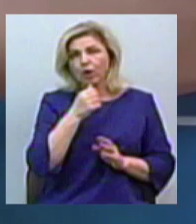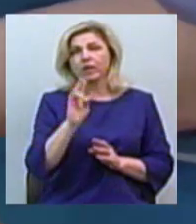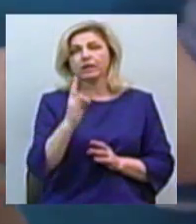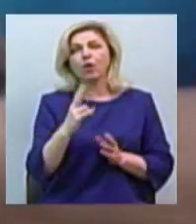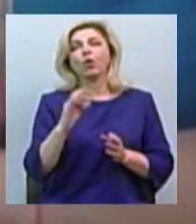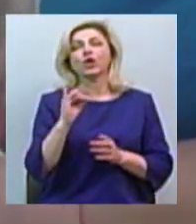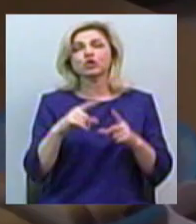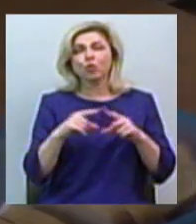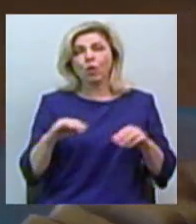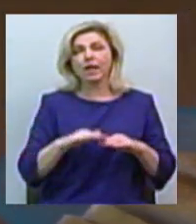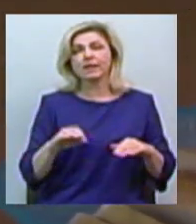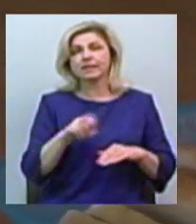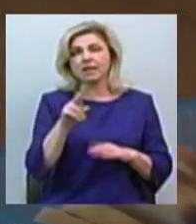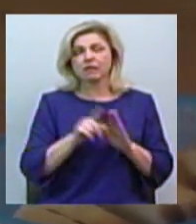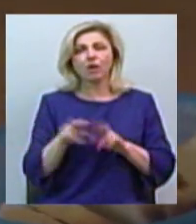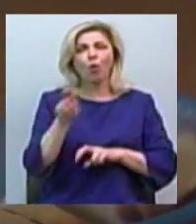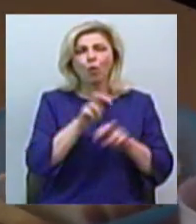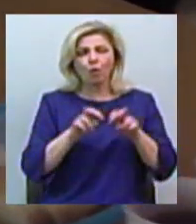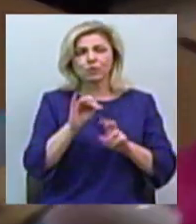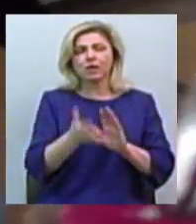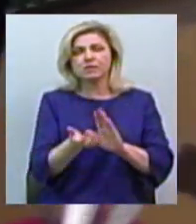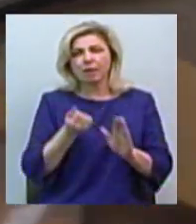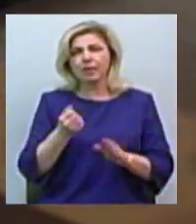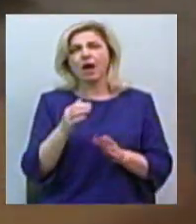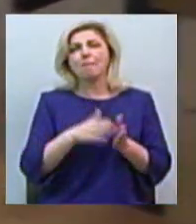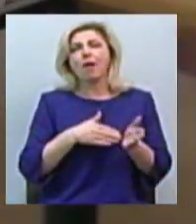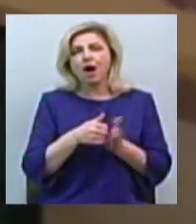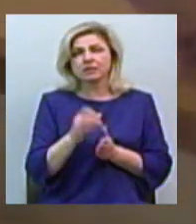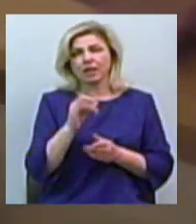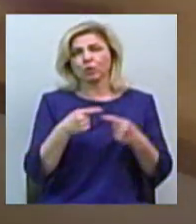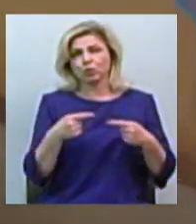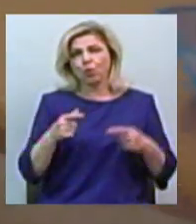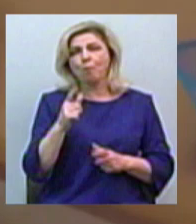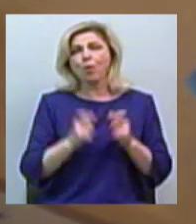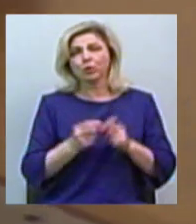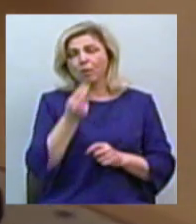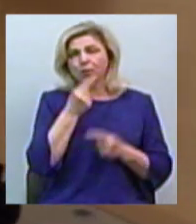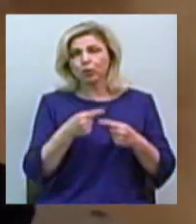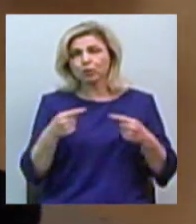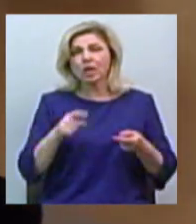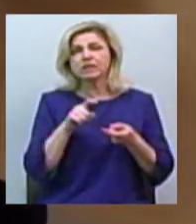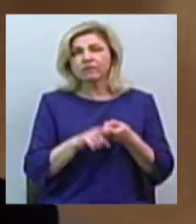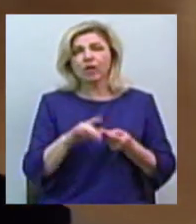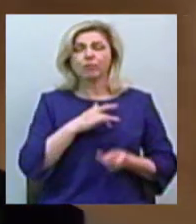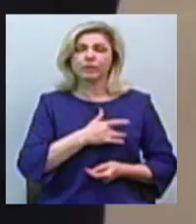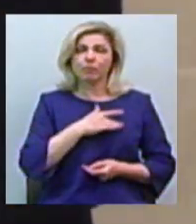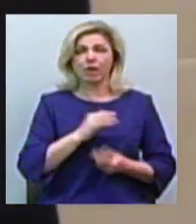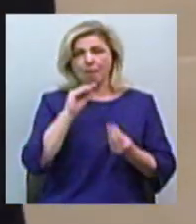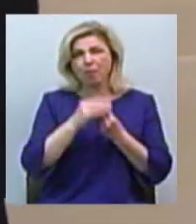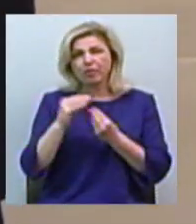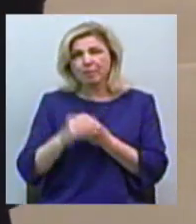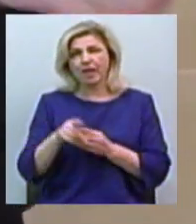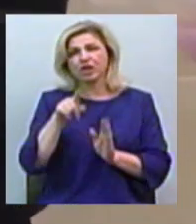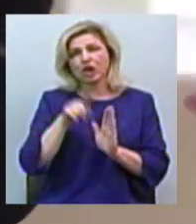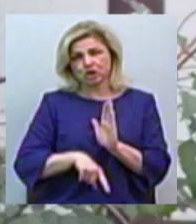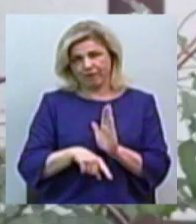садочках розпочались обшуки та вилучення вершкового масла і іншої молочної продукції в зв'язку з підозрою в підміні дешевшими